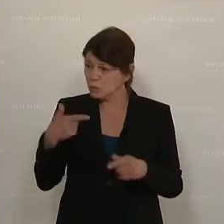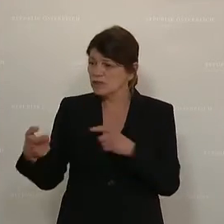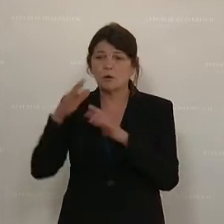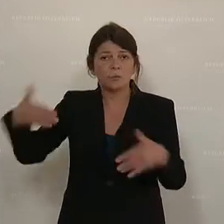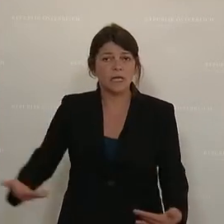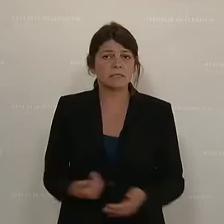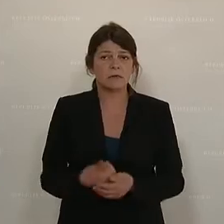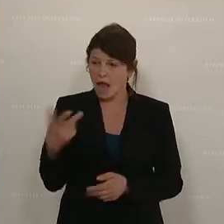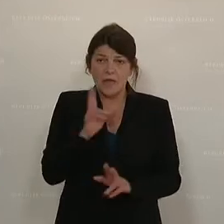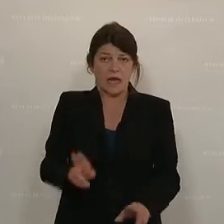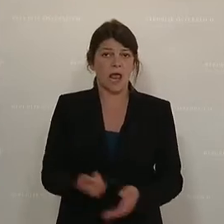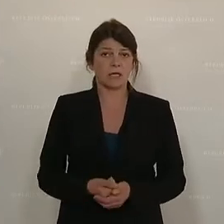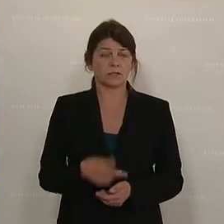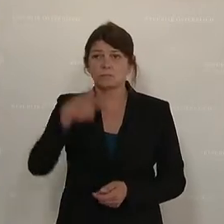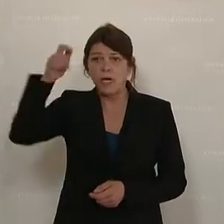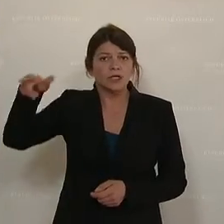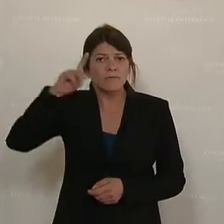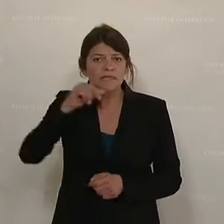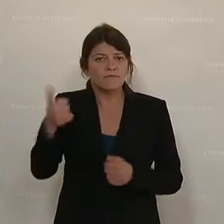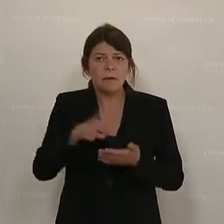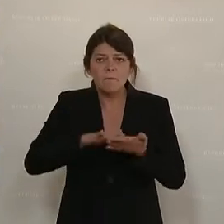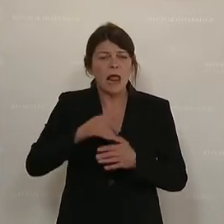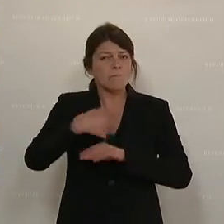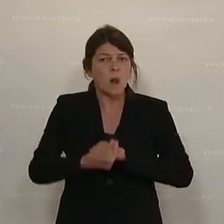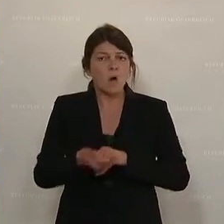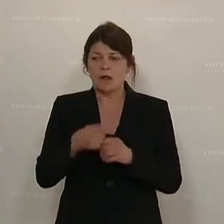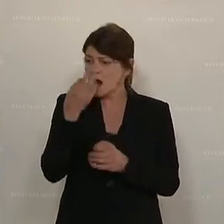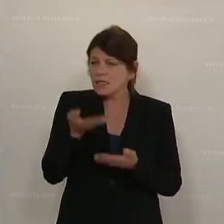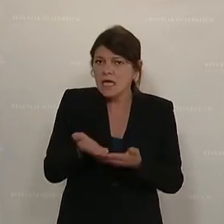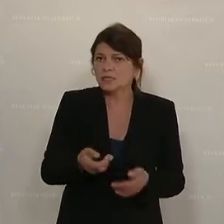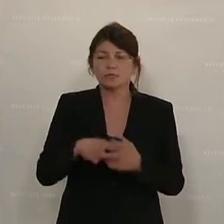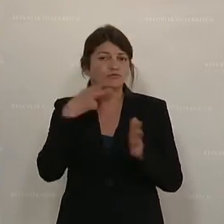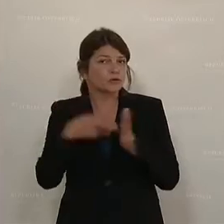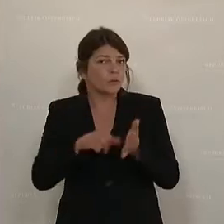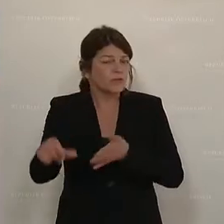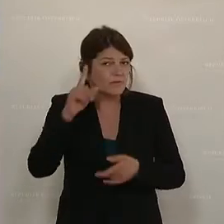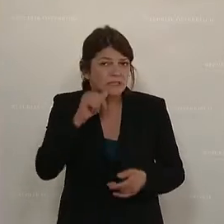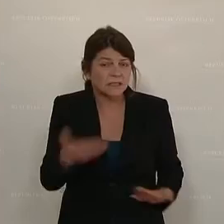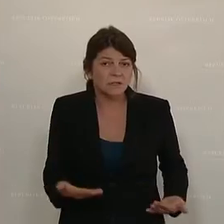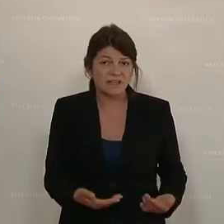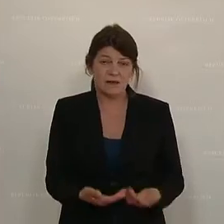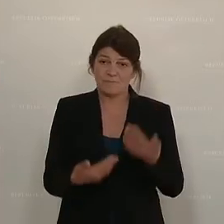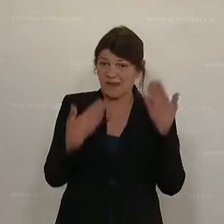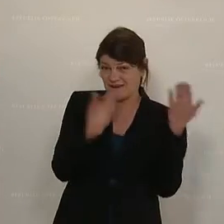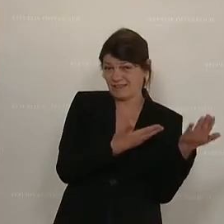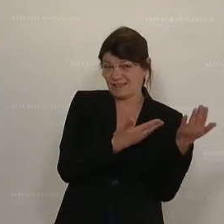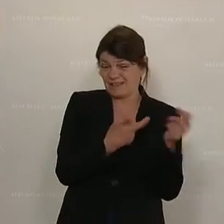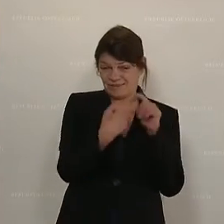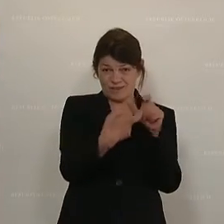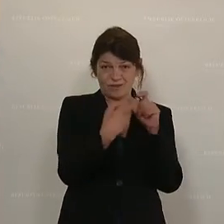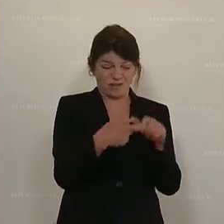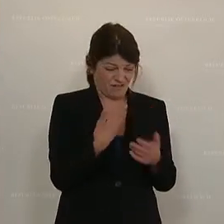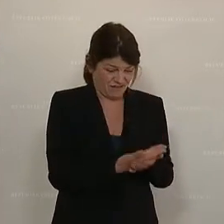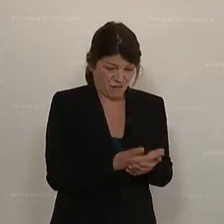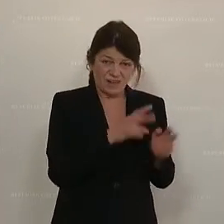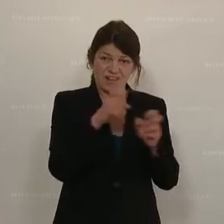wissen nicht, wie es ist Mehl, wie es ist Brot, wie es ist die Gasheizung, wie es den Strom zahlen. Und Sie beschäftigen sich mit diesen Themen und